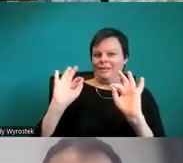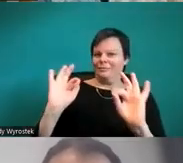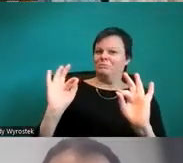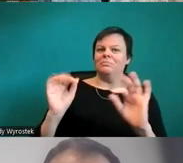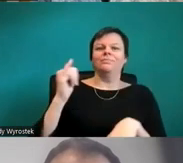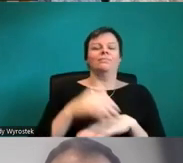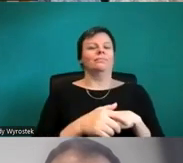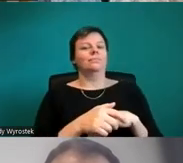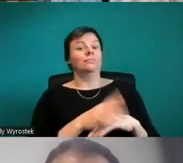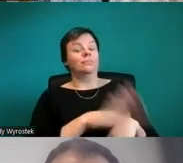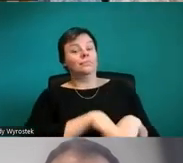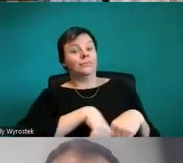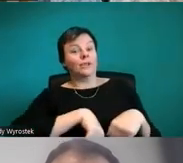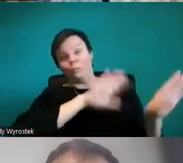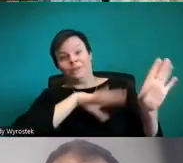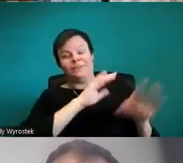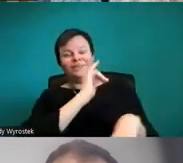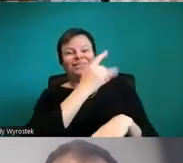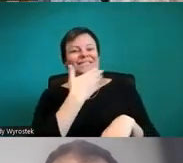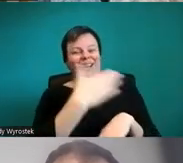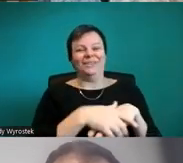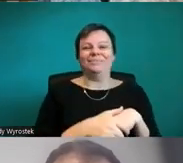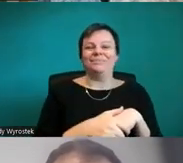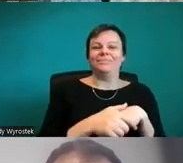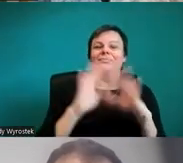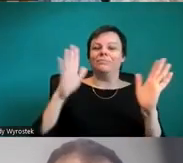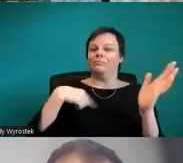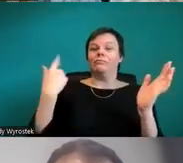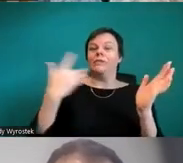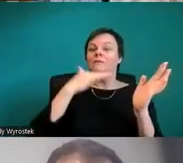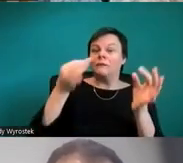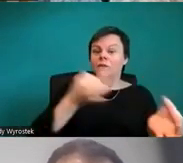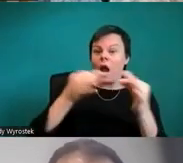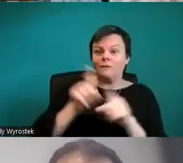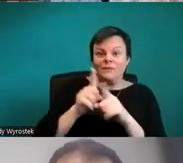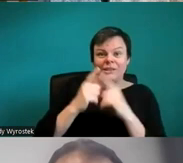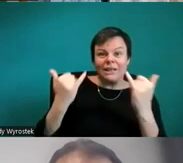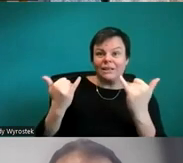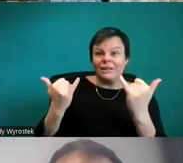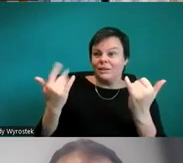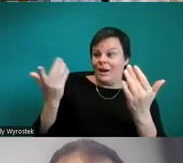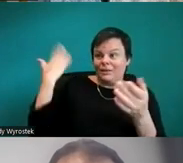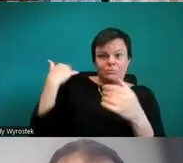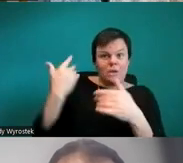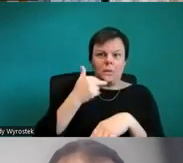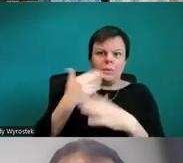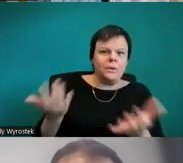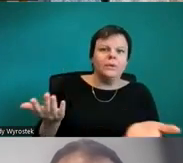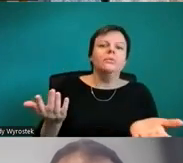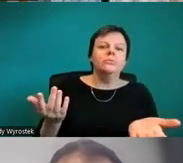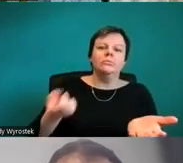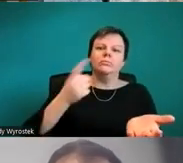haben nicht so viele Fragen wie beim letzten Mal. Also wir haben schon einige Fragen. Einige wurden schon